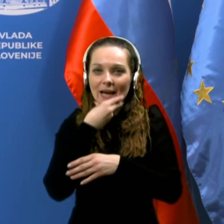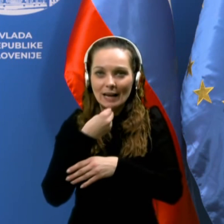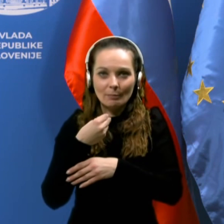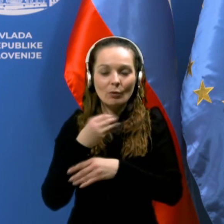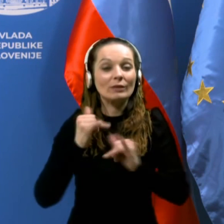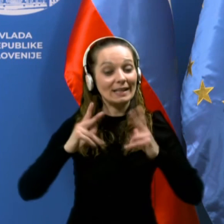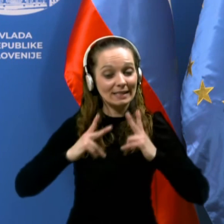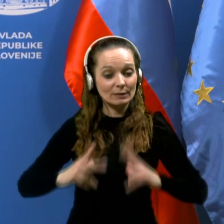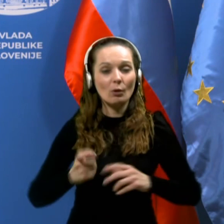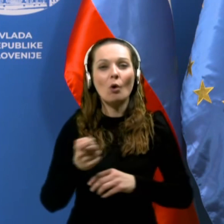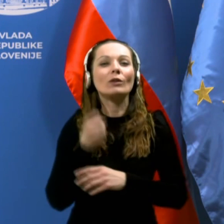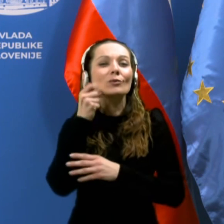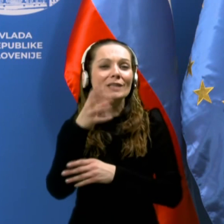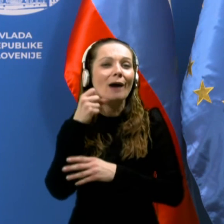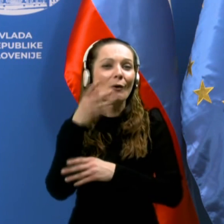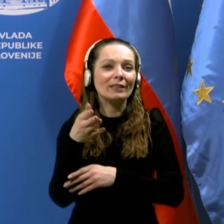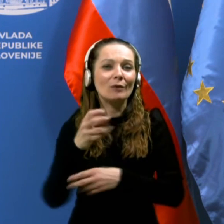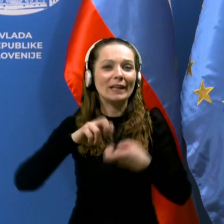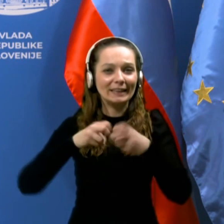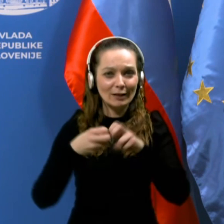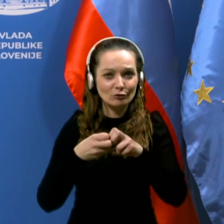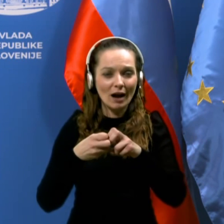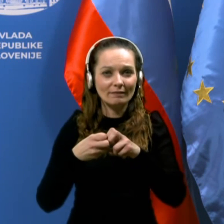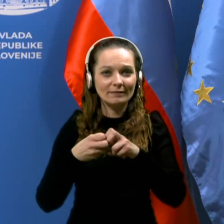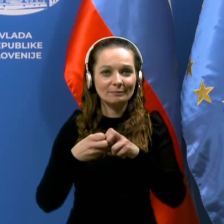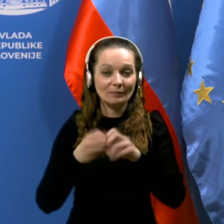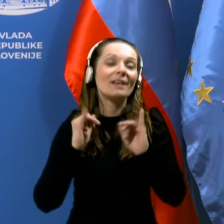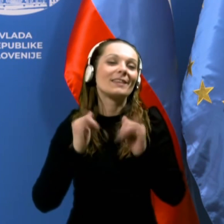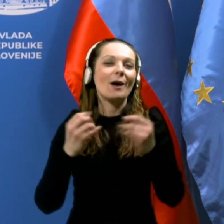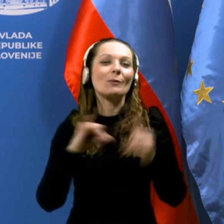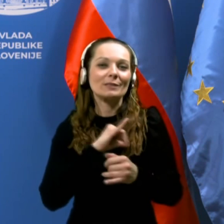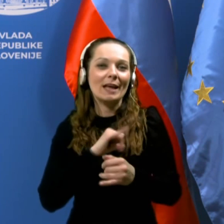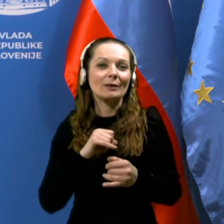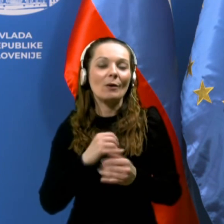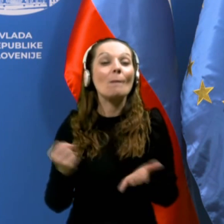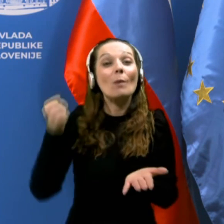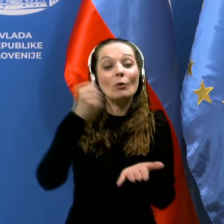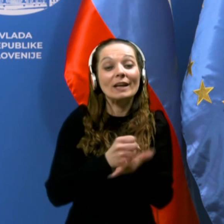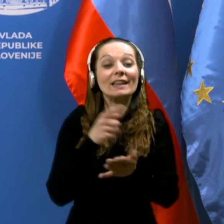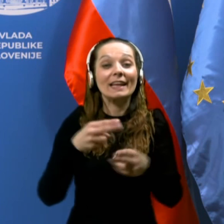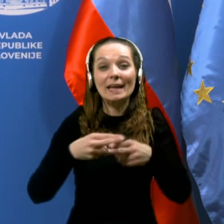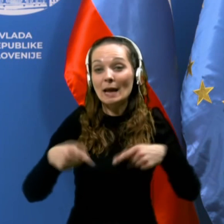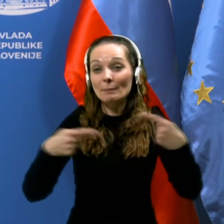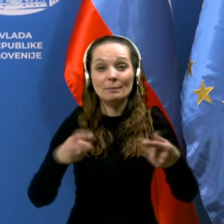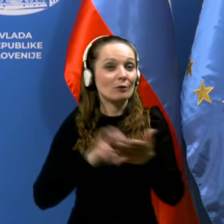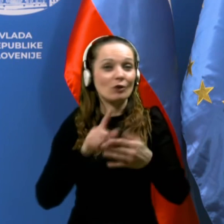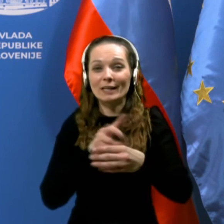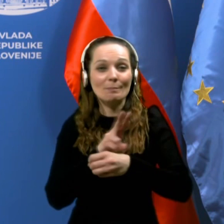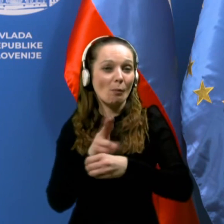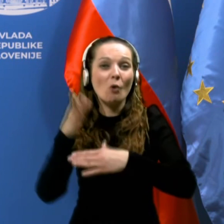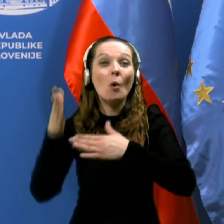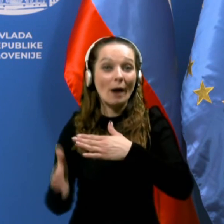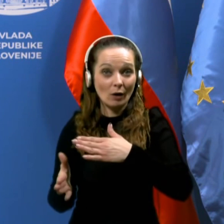da se spočijete od vseh vsakodnevnih težav in togob, pa vendar lepo vdarjamo, te epidemije še ni popolnoma